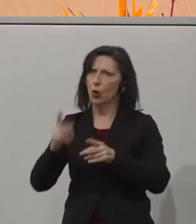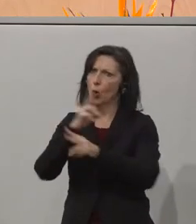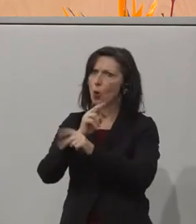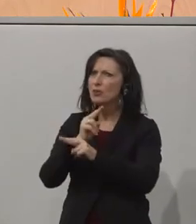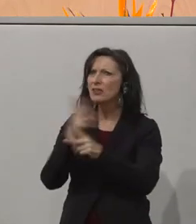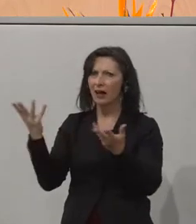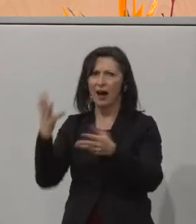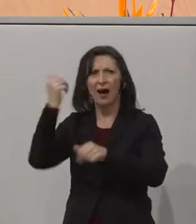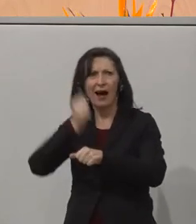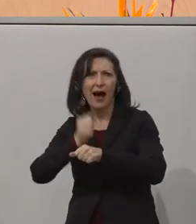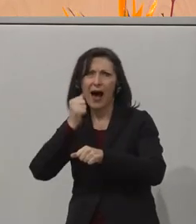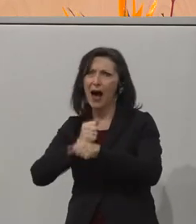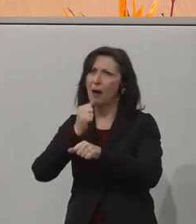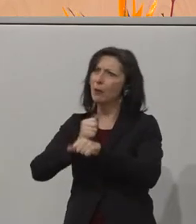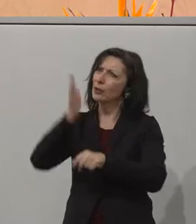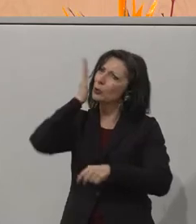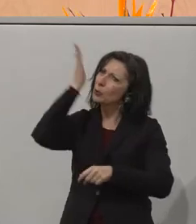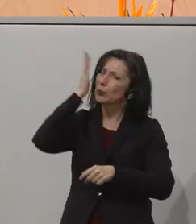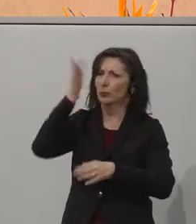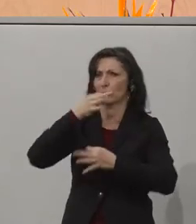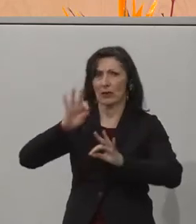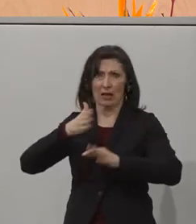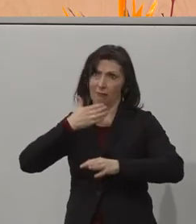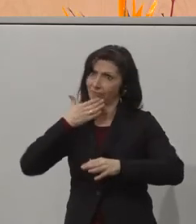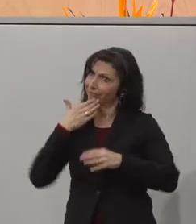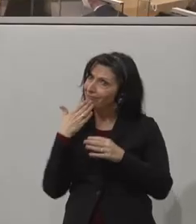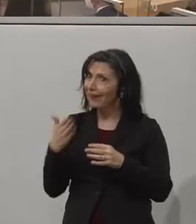Lebenden gut gestalten. Vielen Dank für Ihre Aufmerksamkeit.